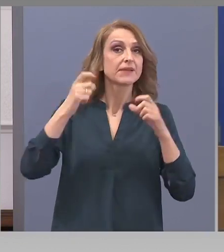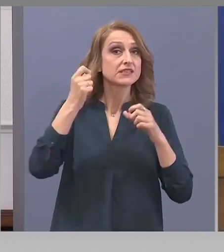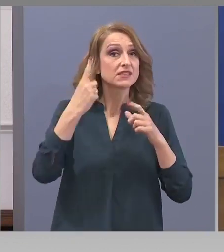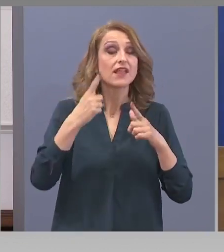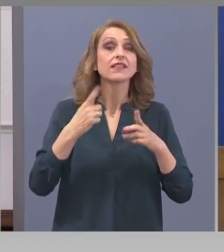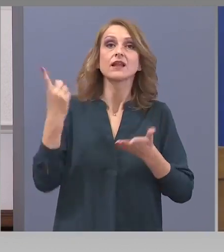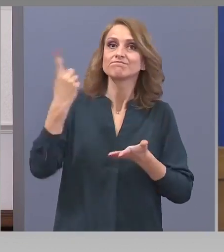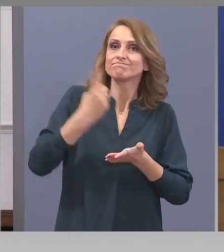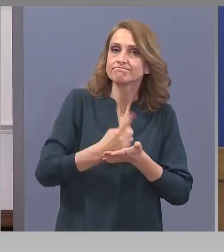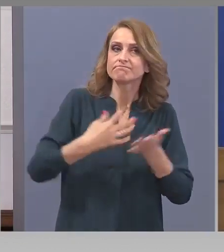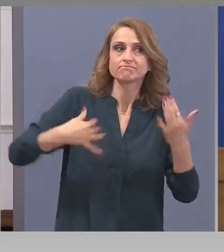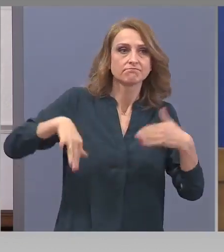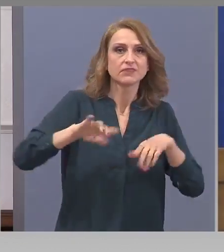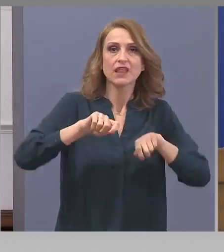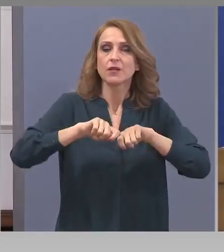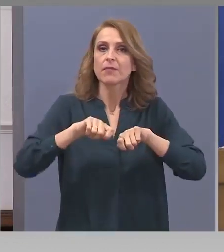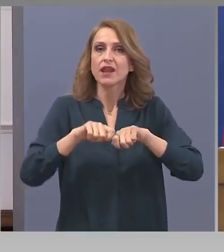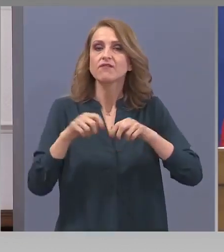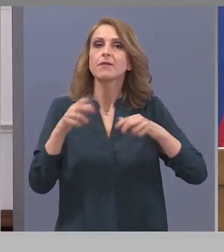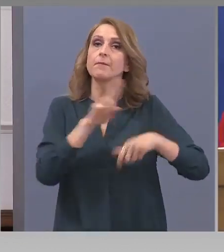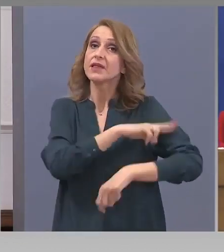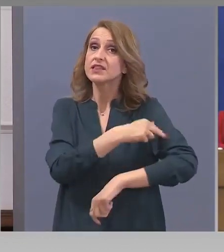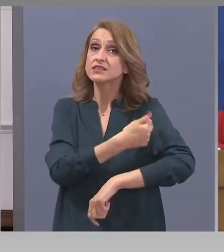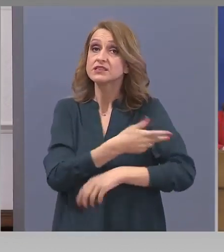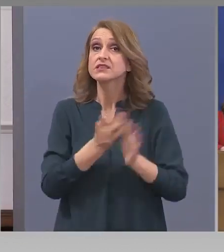създаването на Медицински експертен съвет.